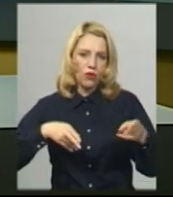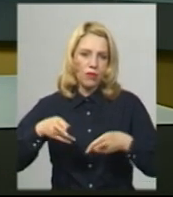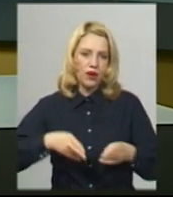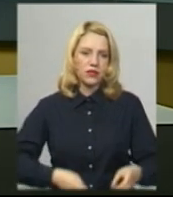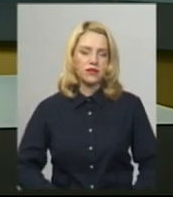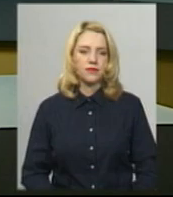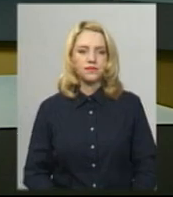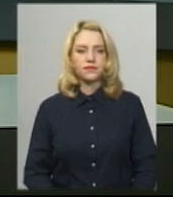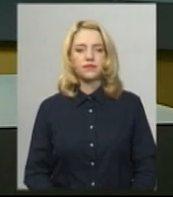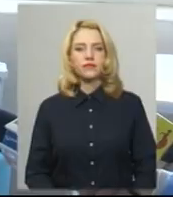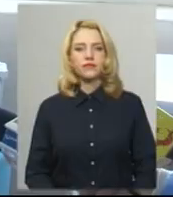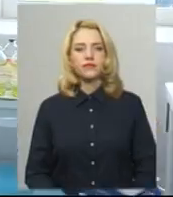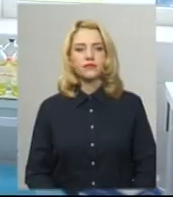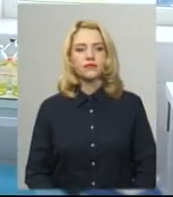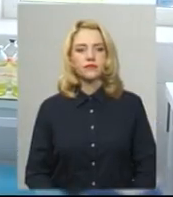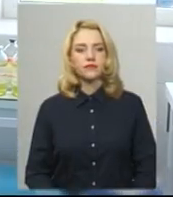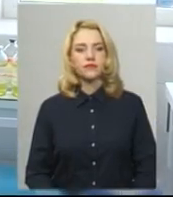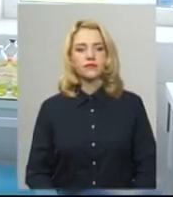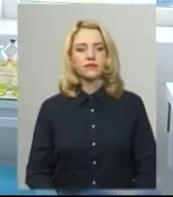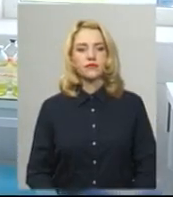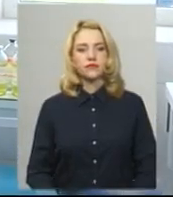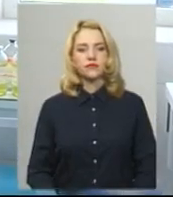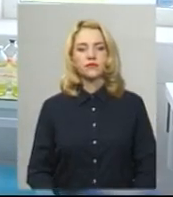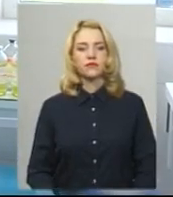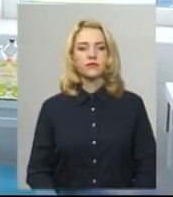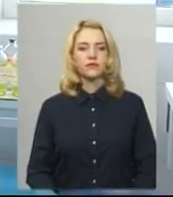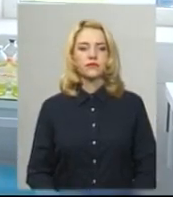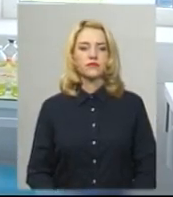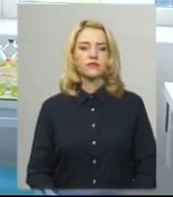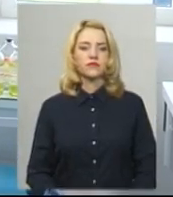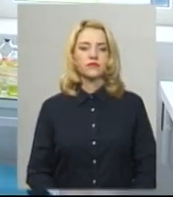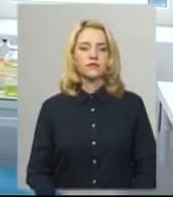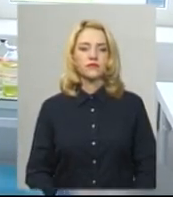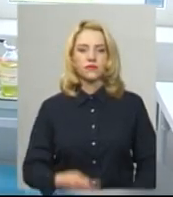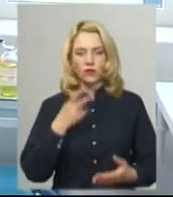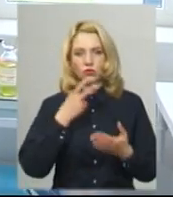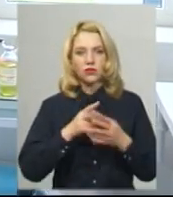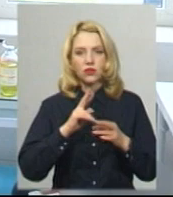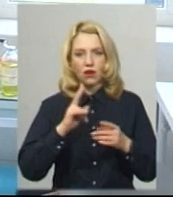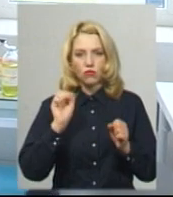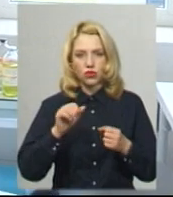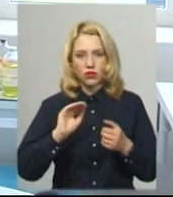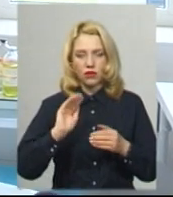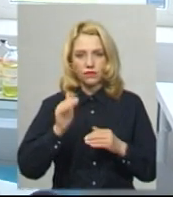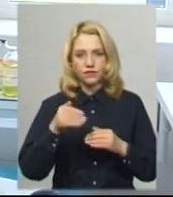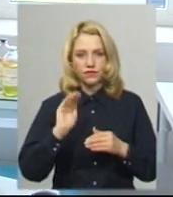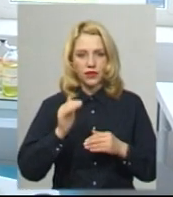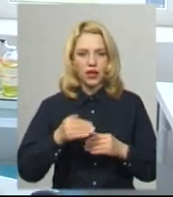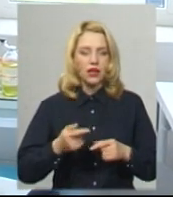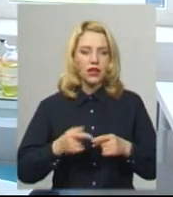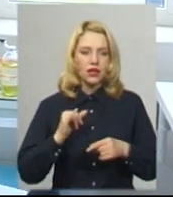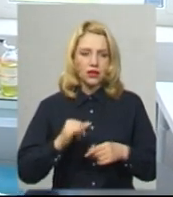Ворожцової. Його розвертати ось так. Практично